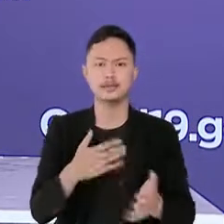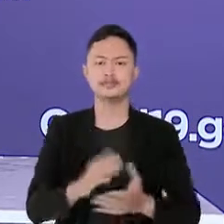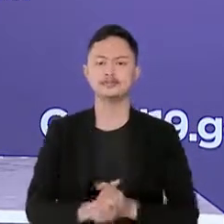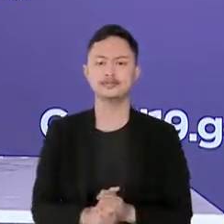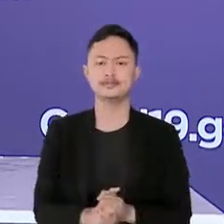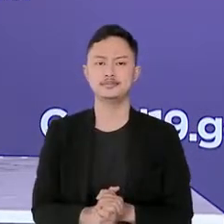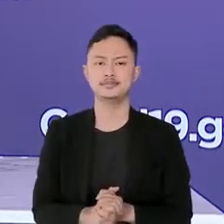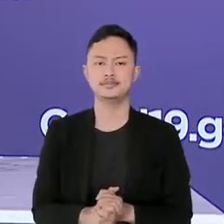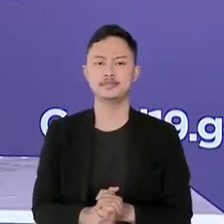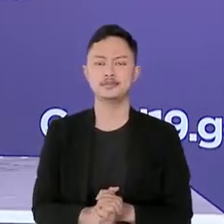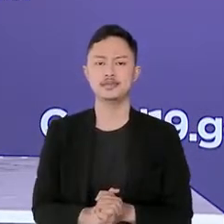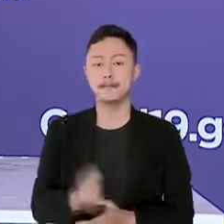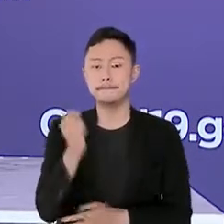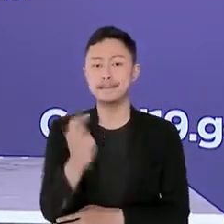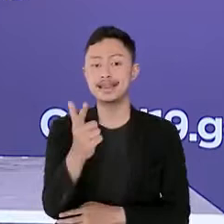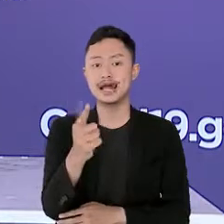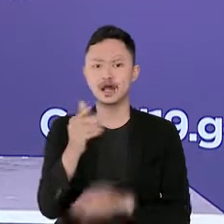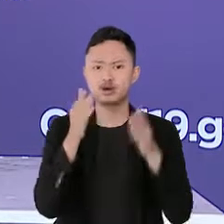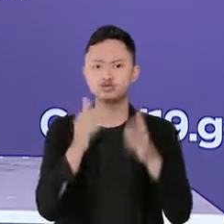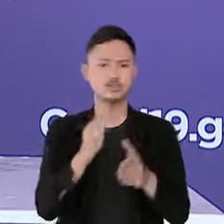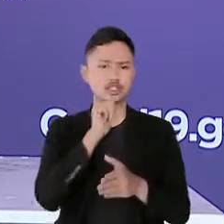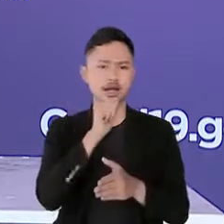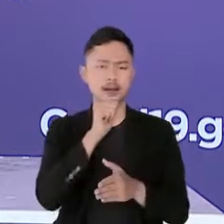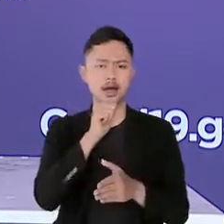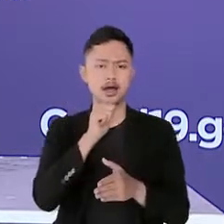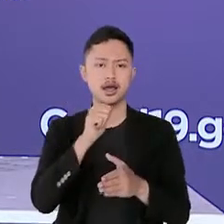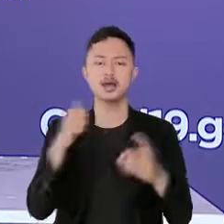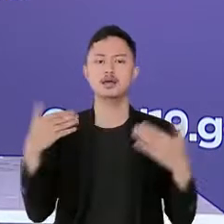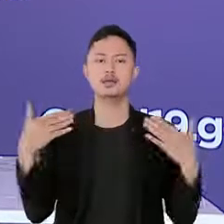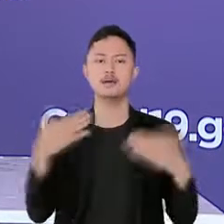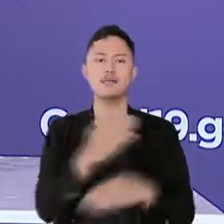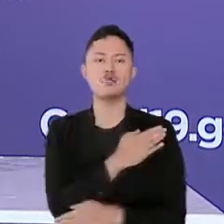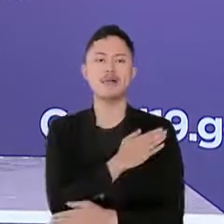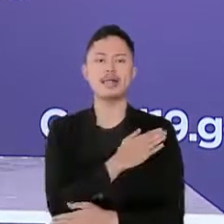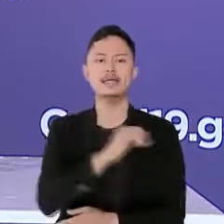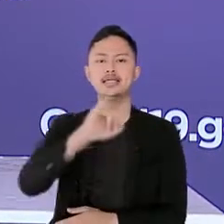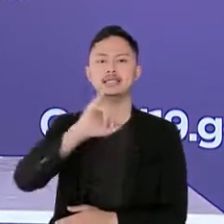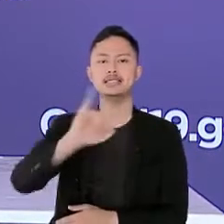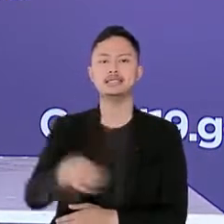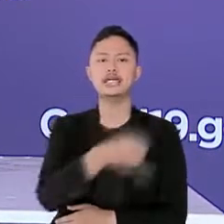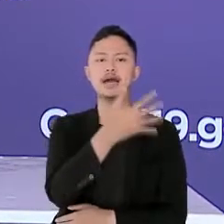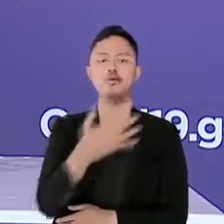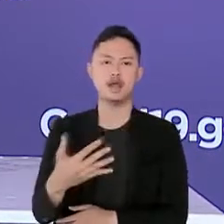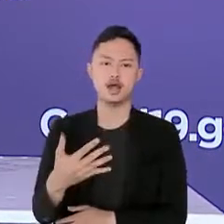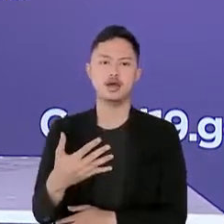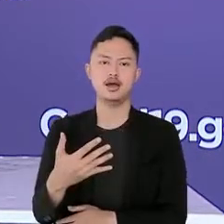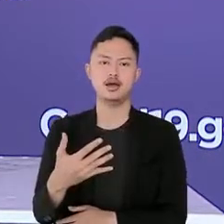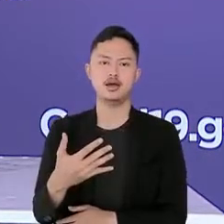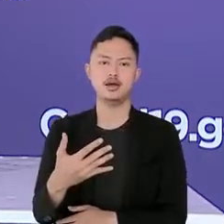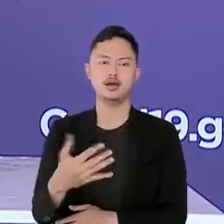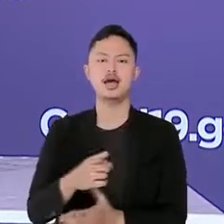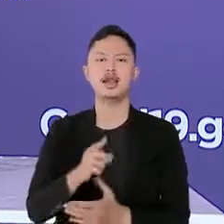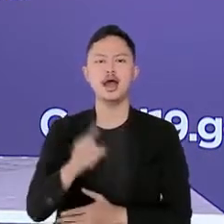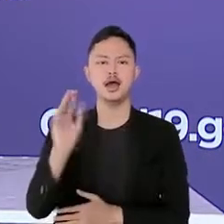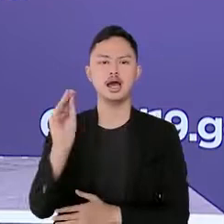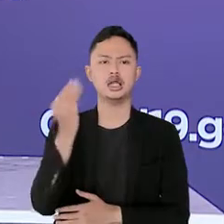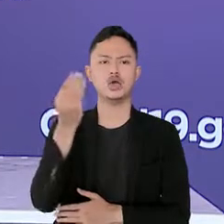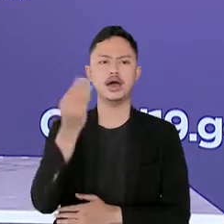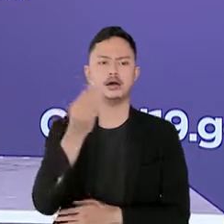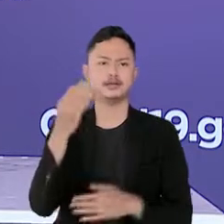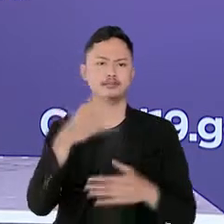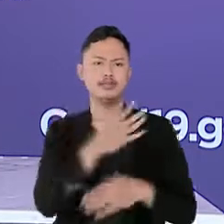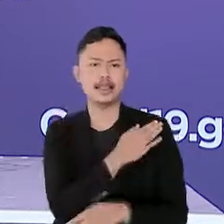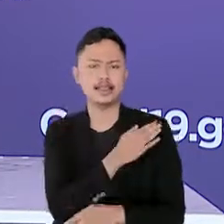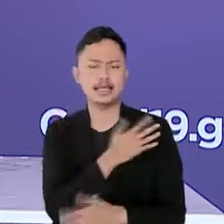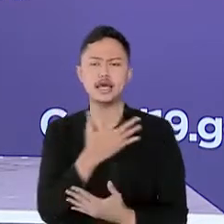ikan kepada Bupati Jayapura yang menjadi tuan rumah upacara pembukaan dan penutupan PON 20 yaitu pembatasan jumlah penonton